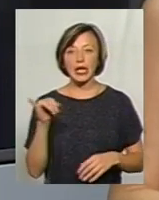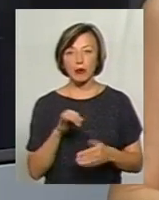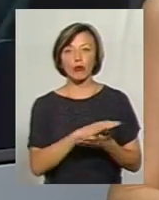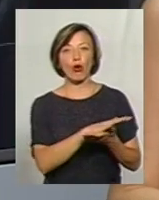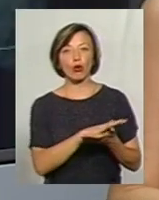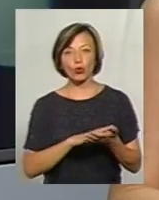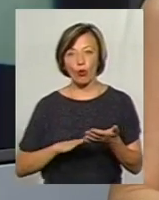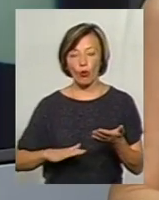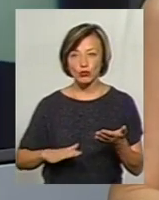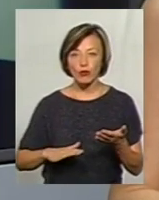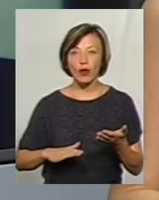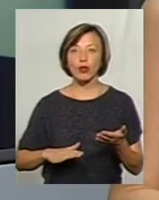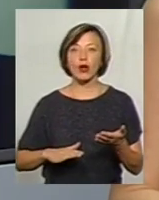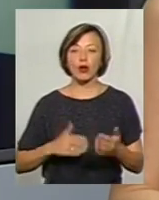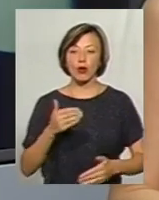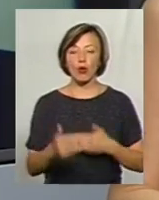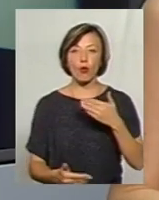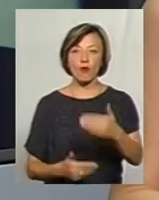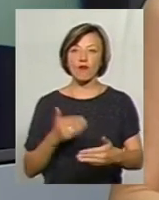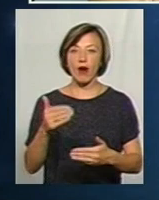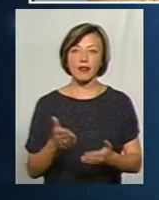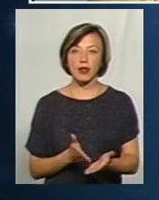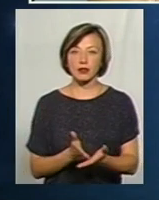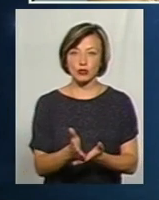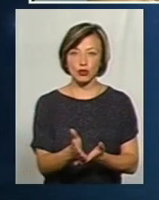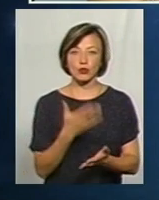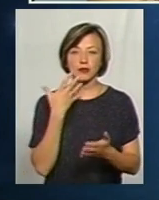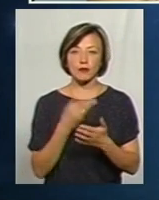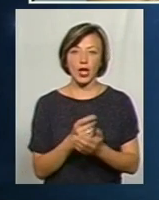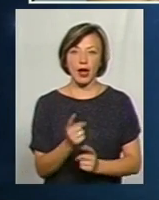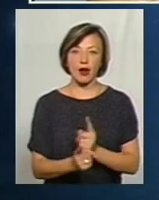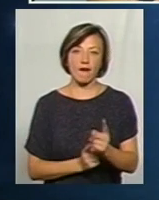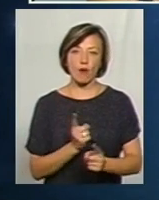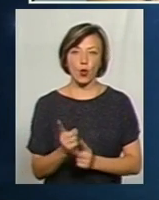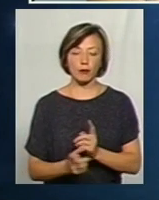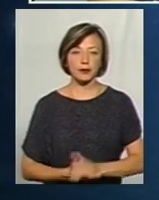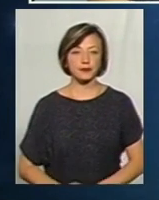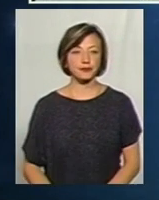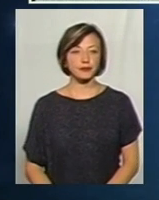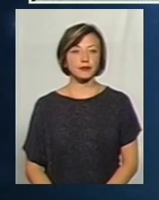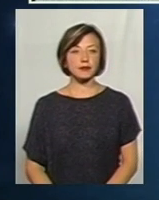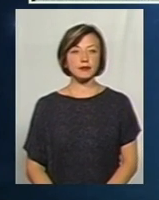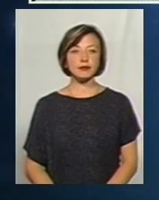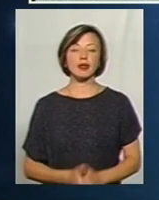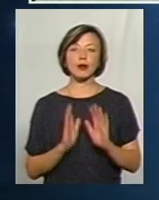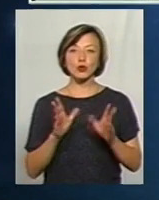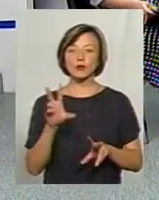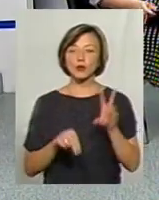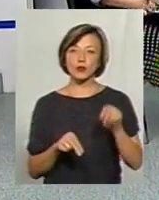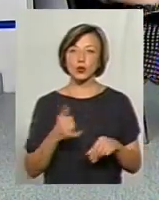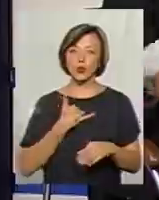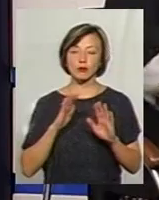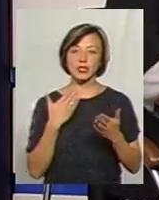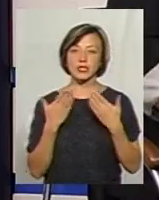продовжувало далі крокувати на шляху своїх реформ. Будемо сподіватися, що і у нас стане, буде таке